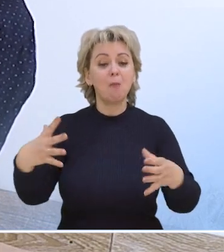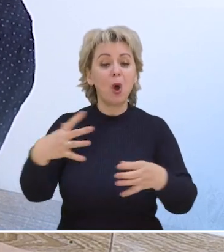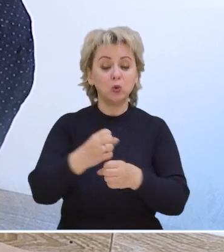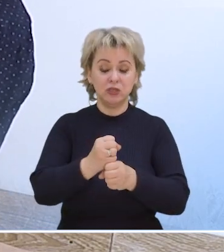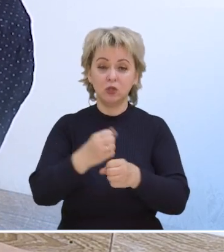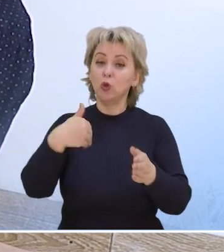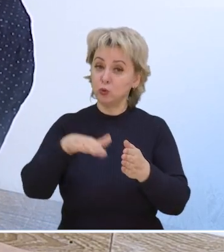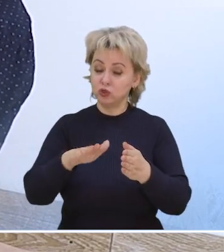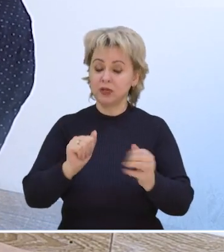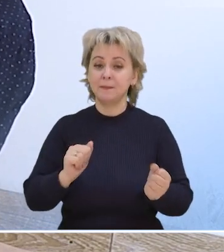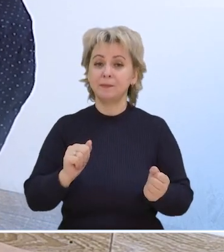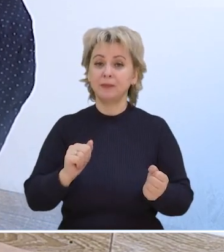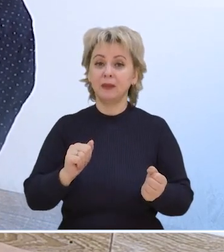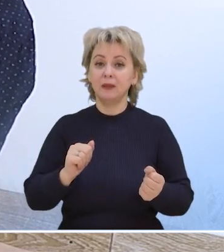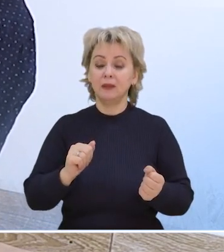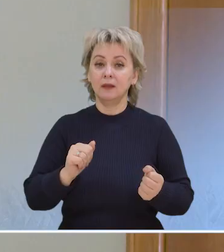похудеть?